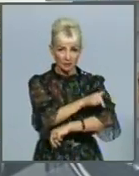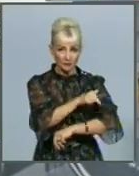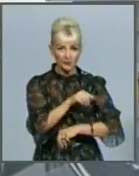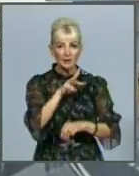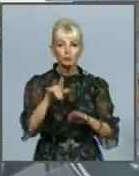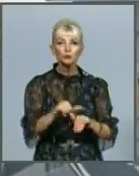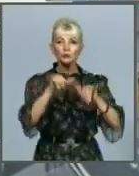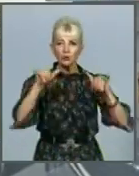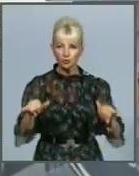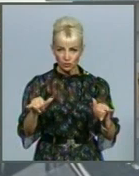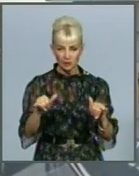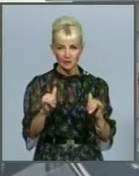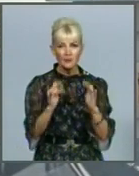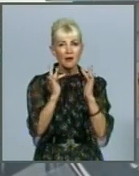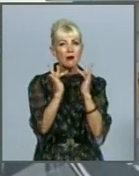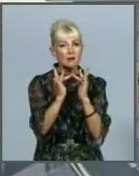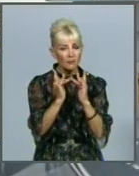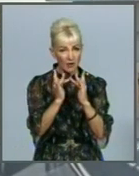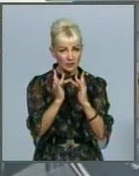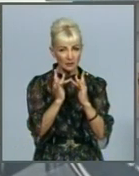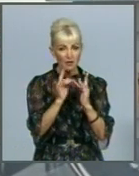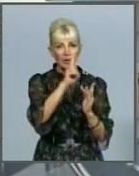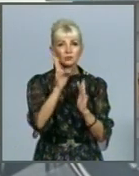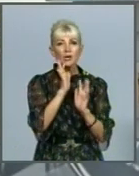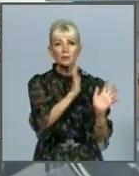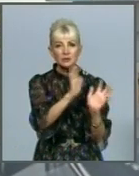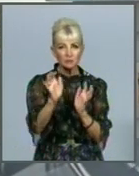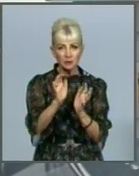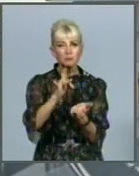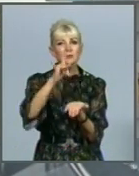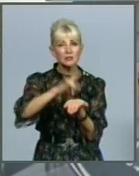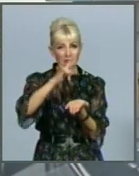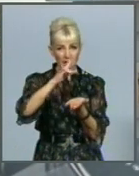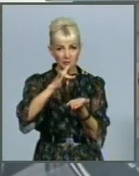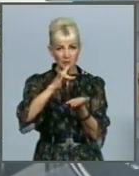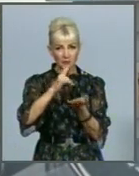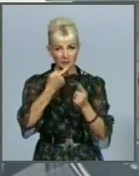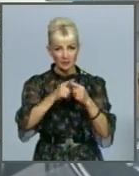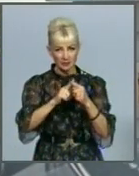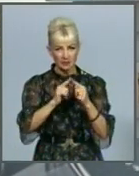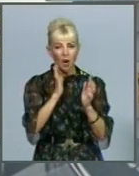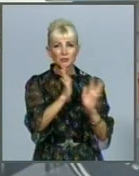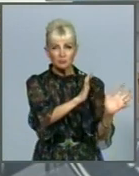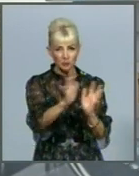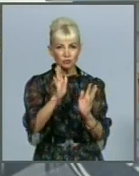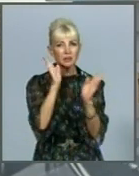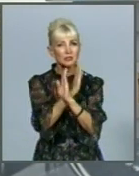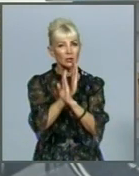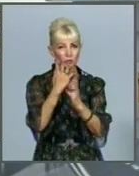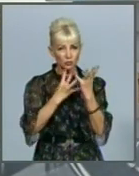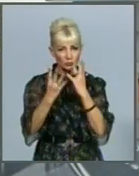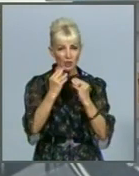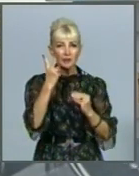збільшили кількість ліжок, які забезпечені централізованим киснем близько на 2